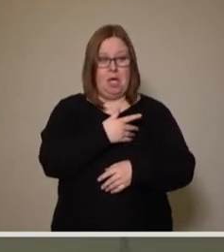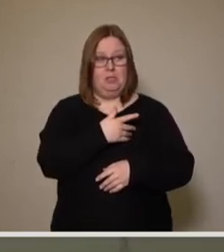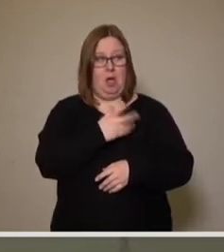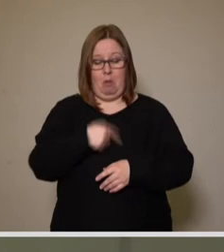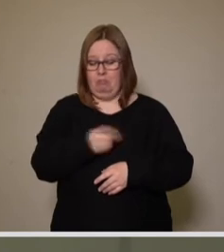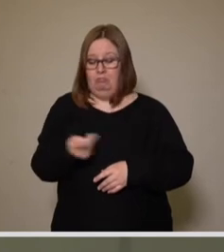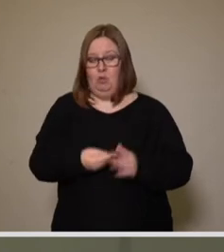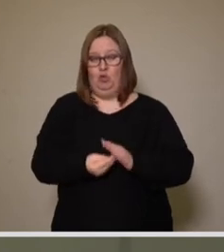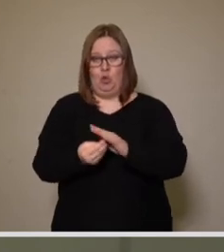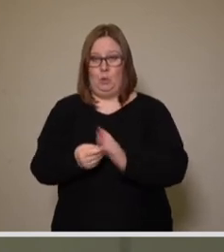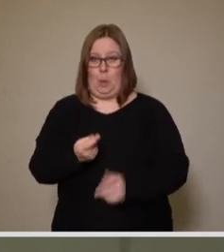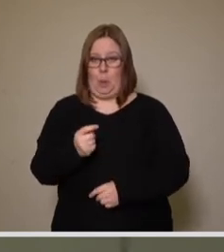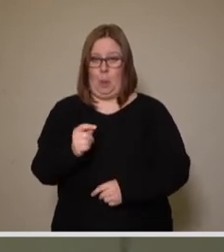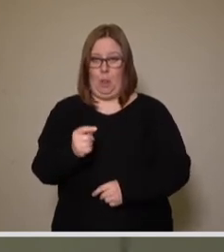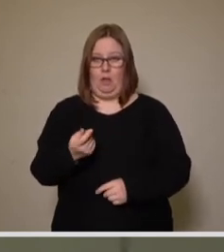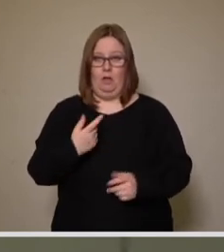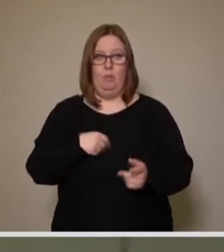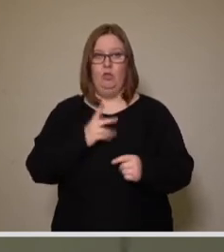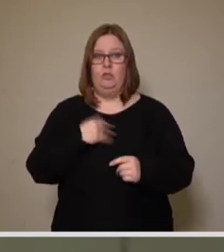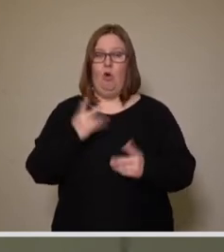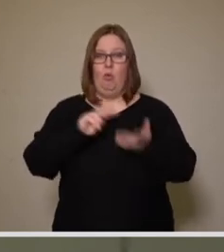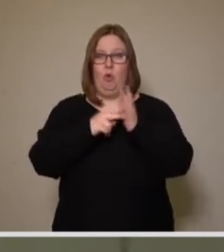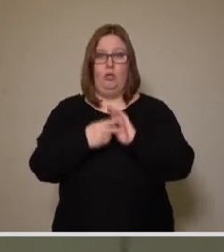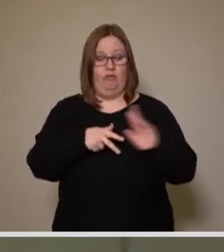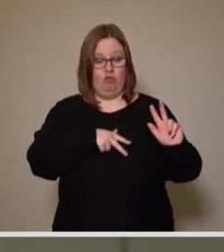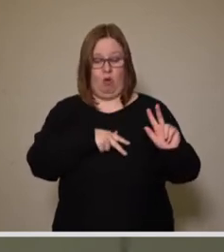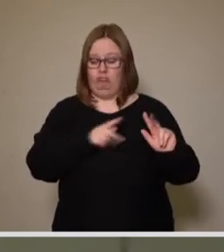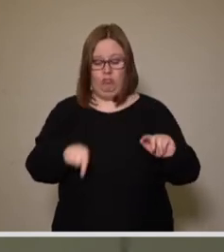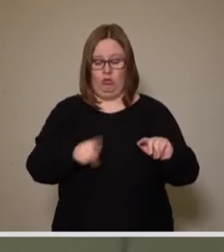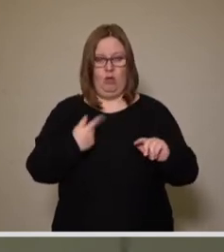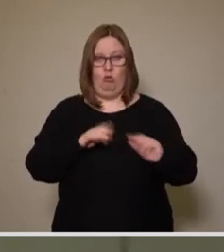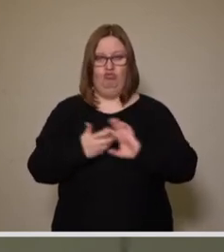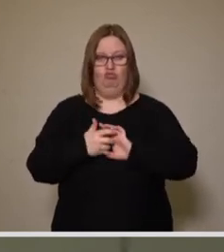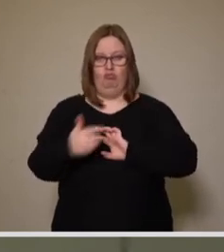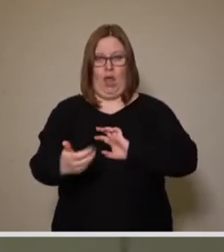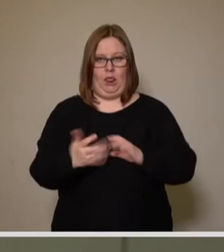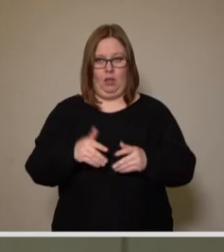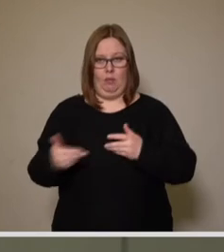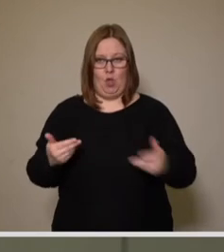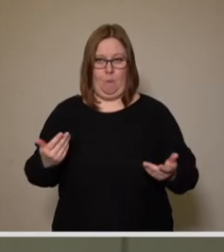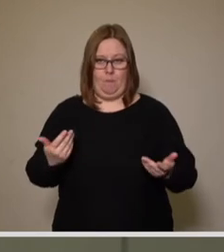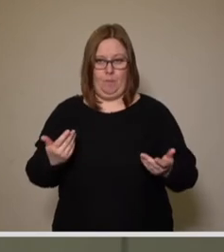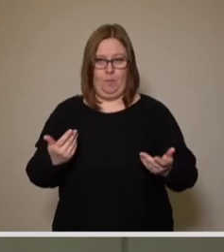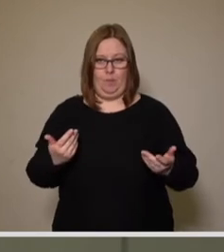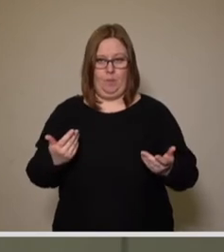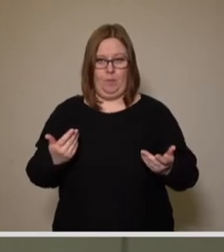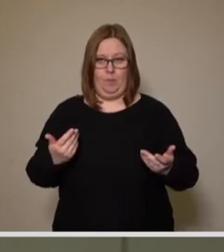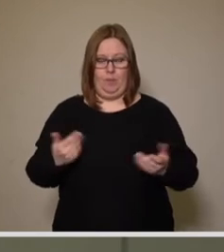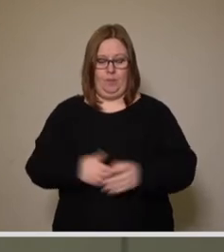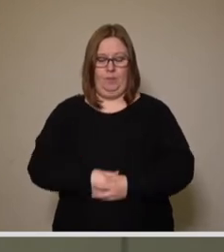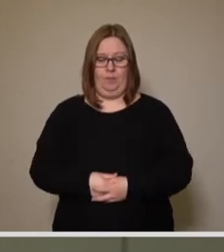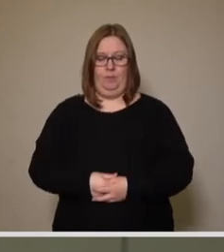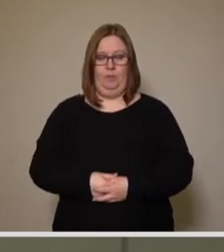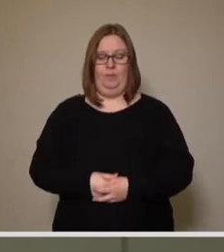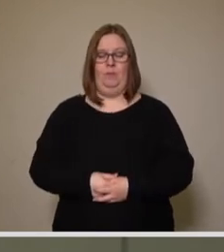geringe Unterstützung. Und diese kommt dann, anders wie von der großen Politik versprochen, auch häufig verspätbar Händlern, Gastronomen, Hotels an.